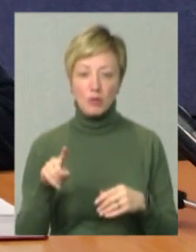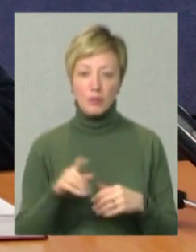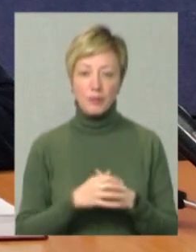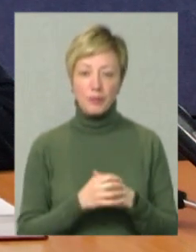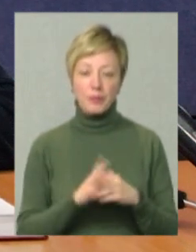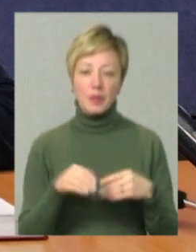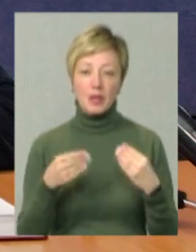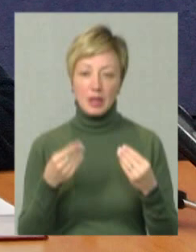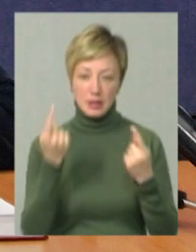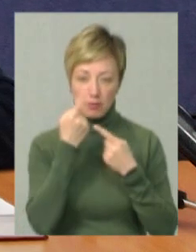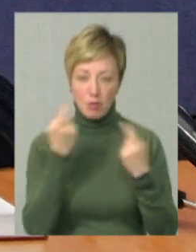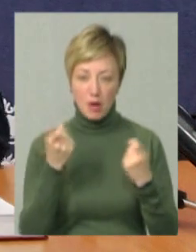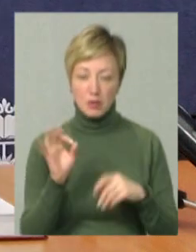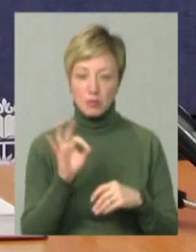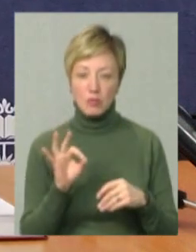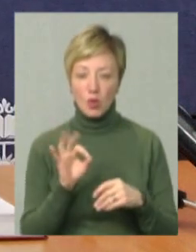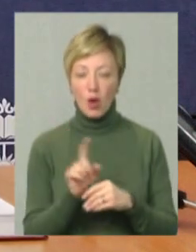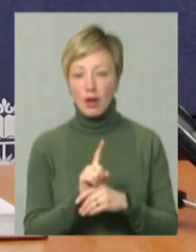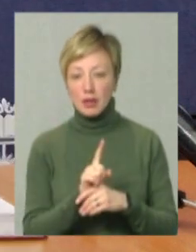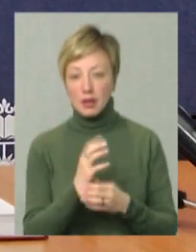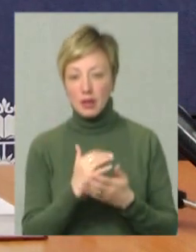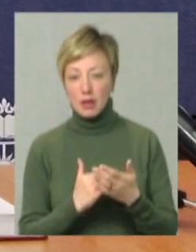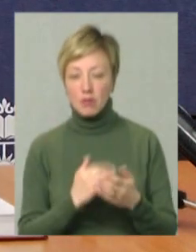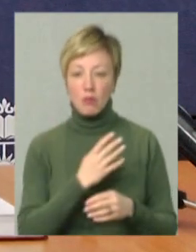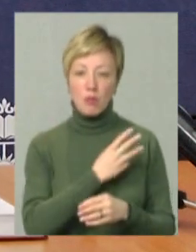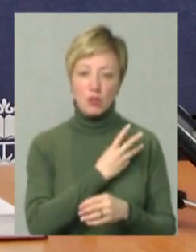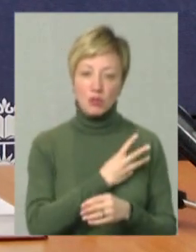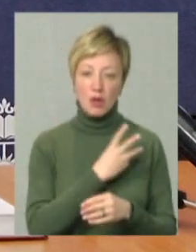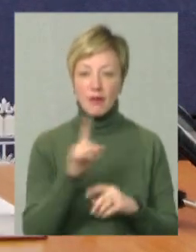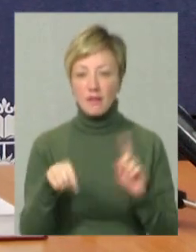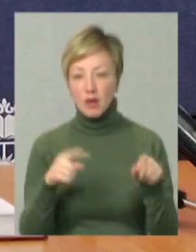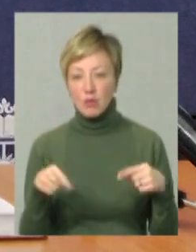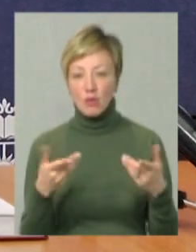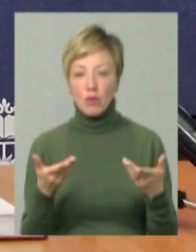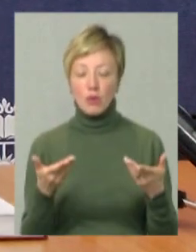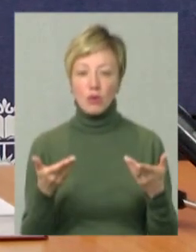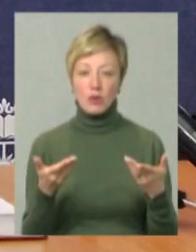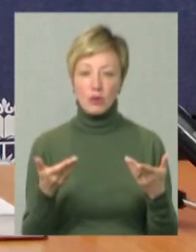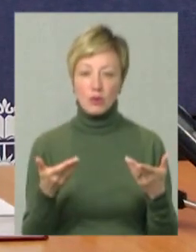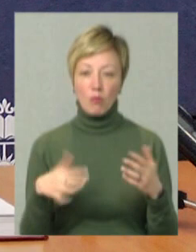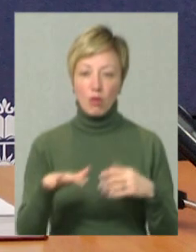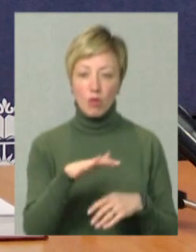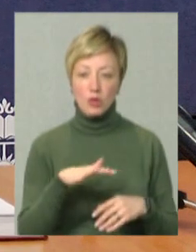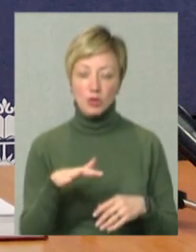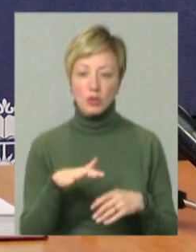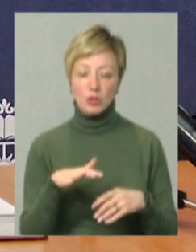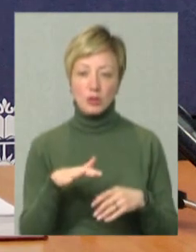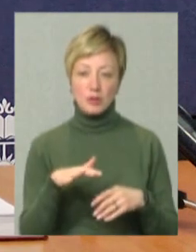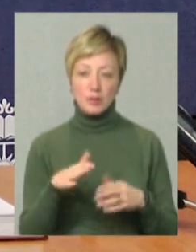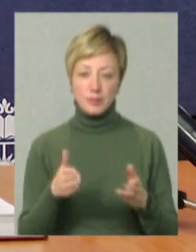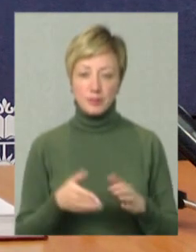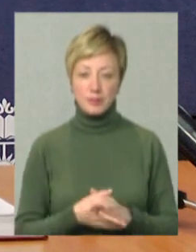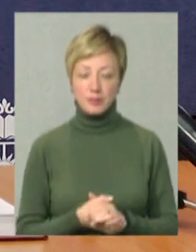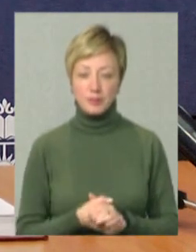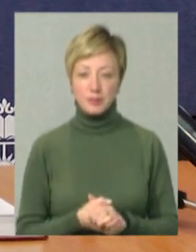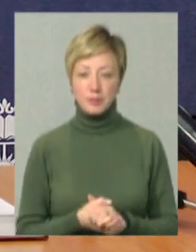надається інформація щодо критеріїв, побажань, вимог, площі приміщення,